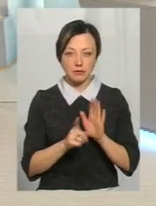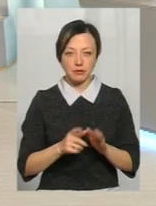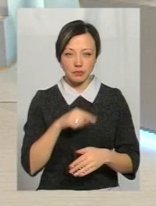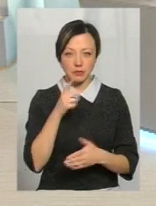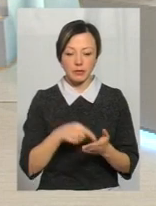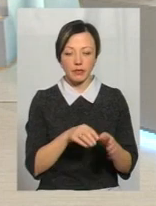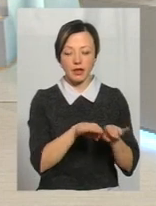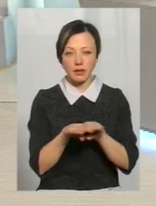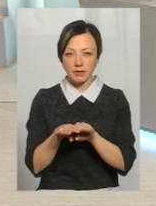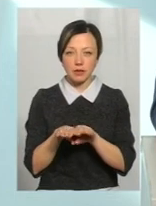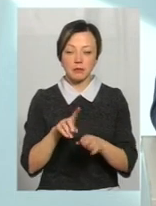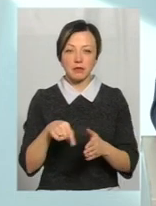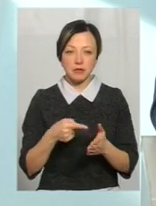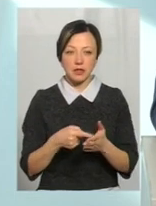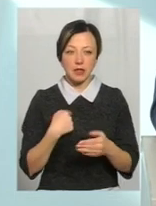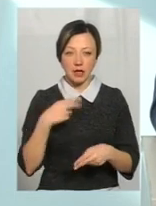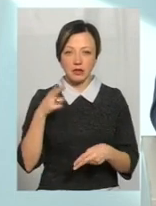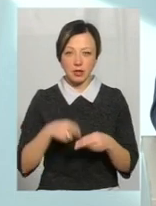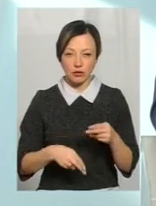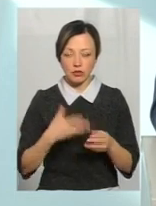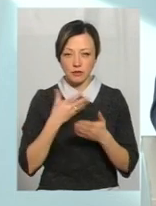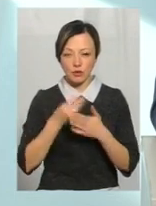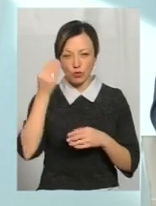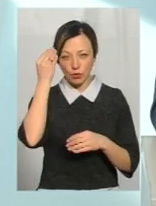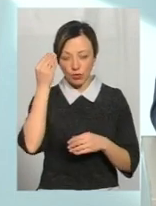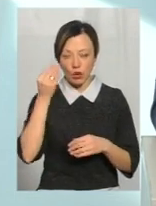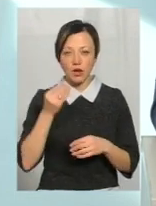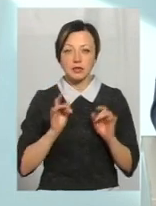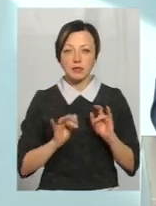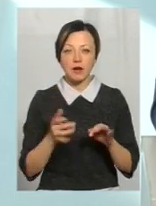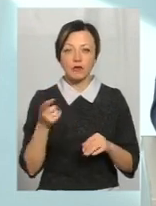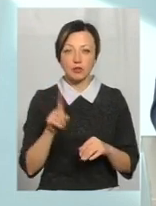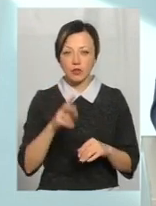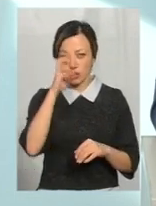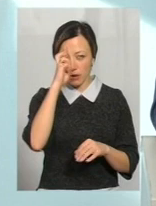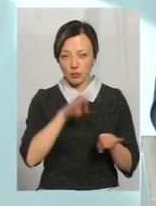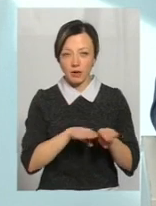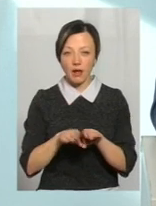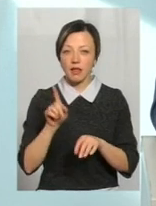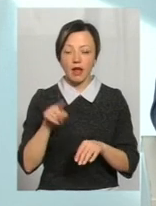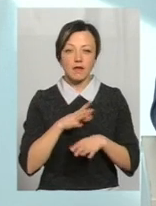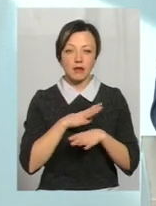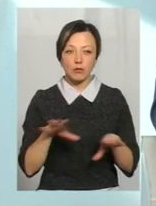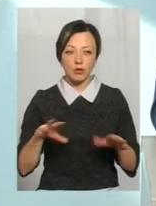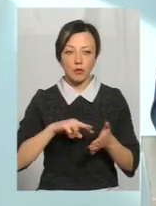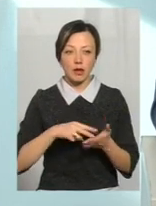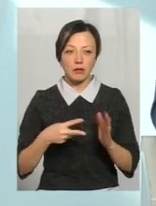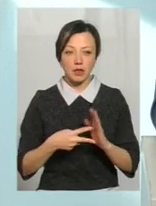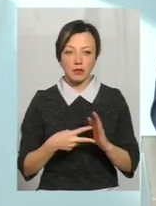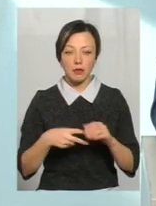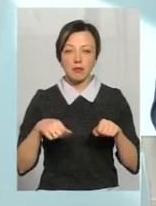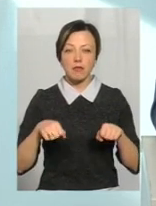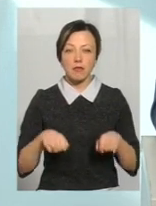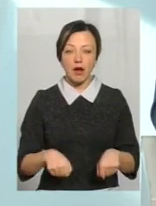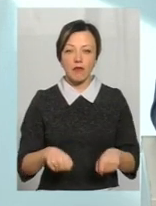На рівні міста, я договорю свою думку, річ в тому, що на державному рівні навіть не було передбачено право